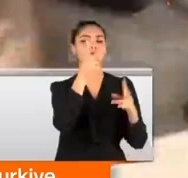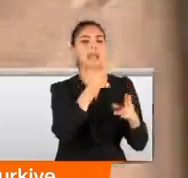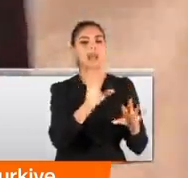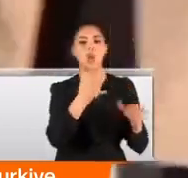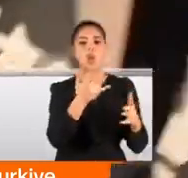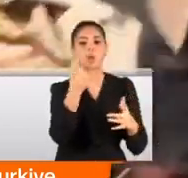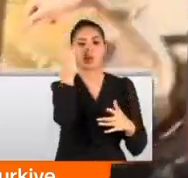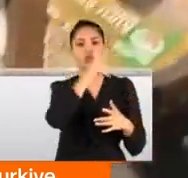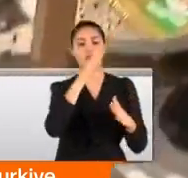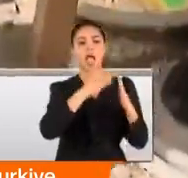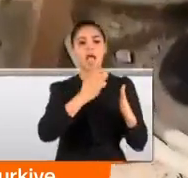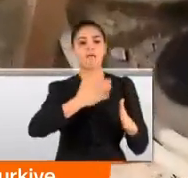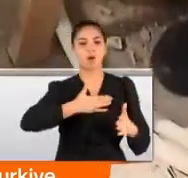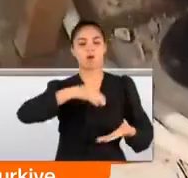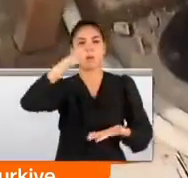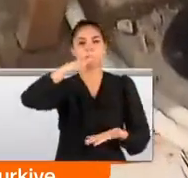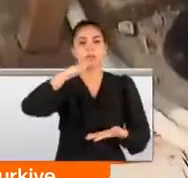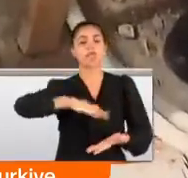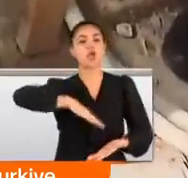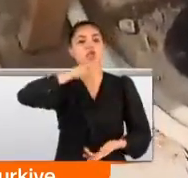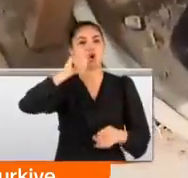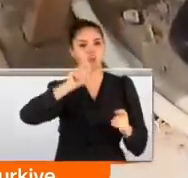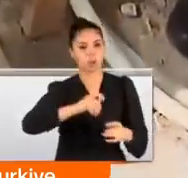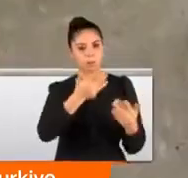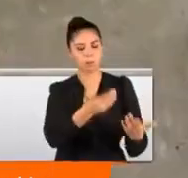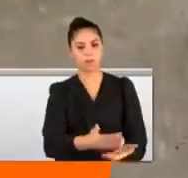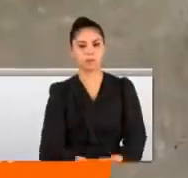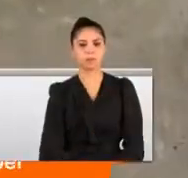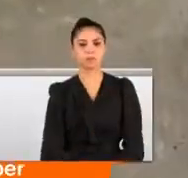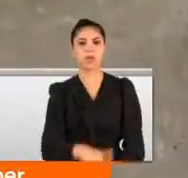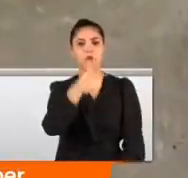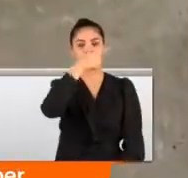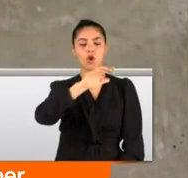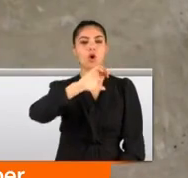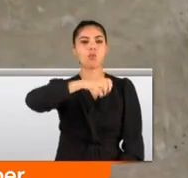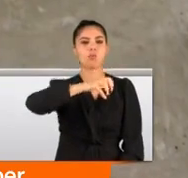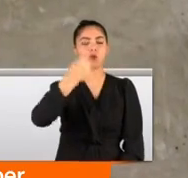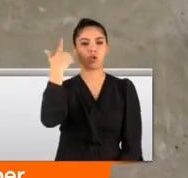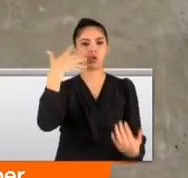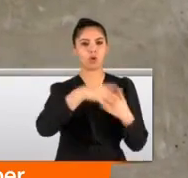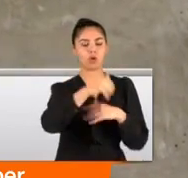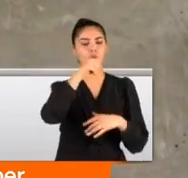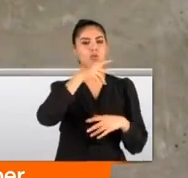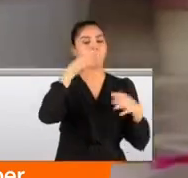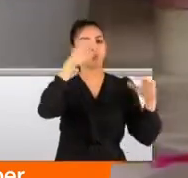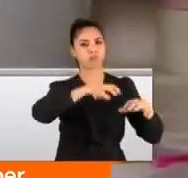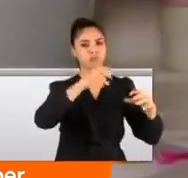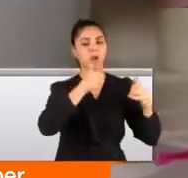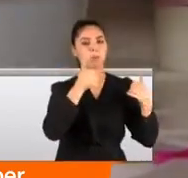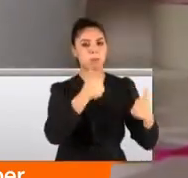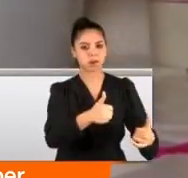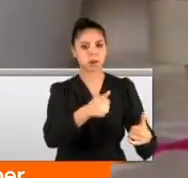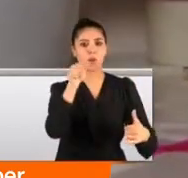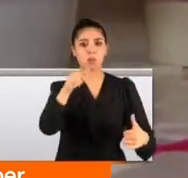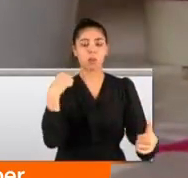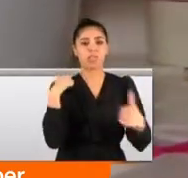karşı evlerinin önündeki bidonları da yine tek tek doldurdular. Köyün musluklarından dün gece su akmaya başladı. Ama bu